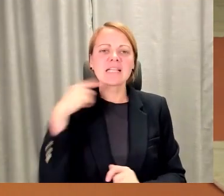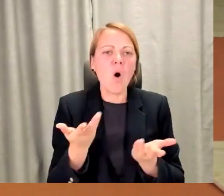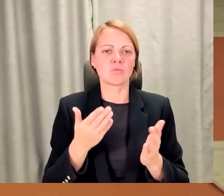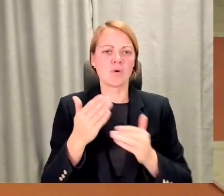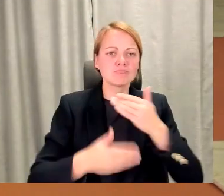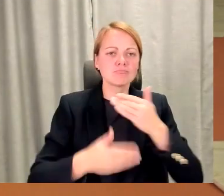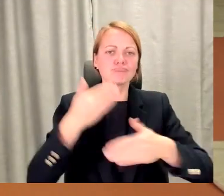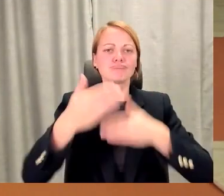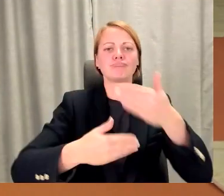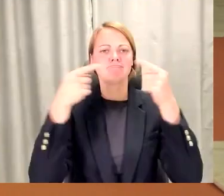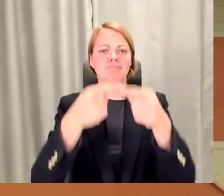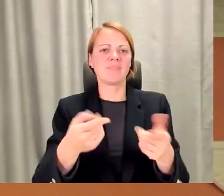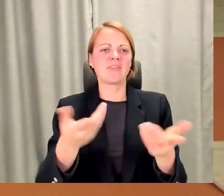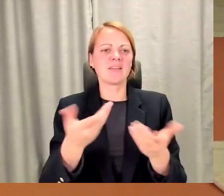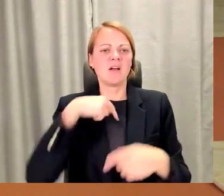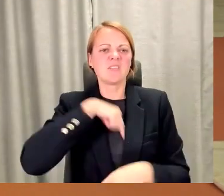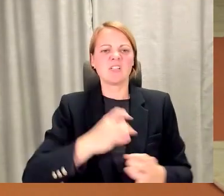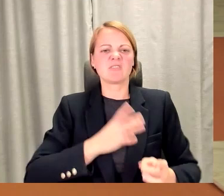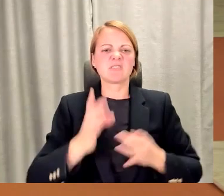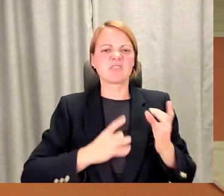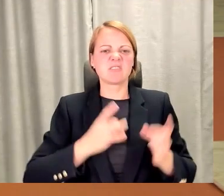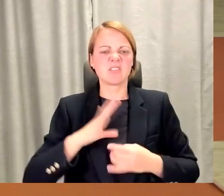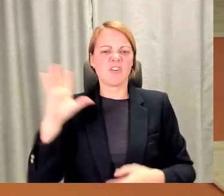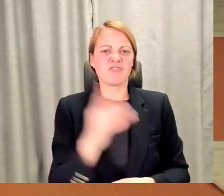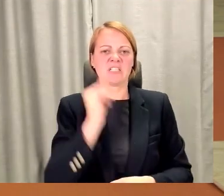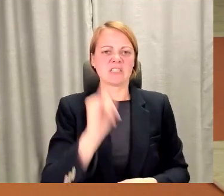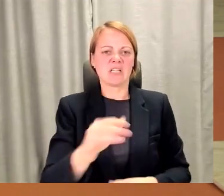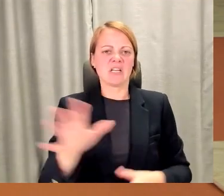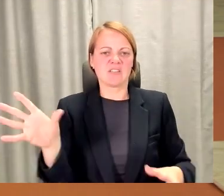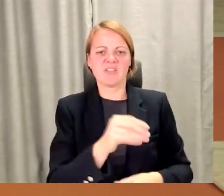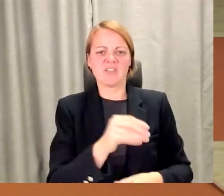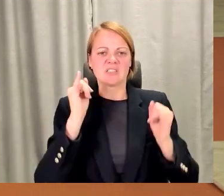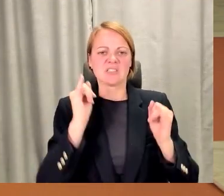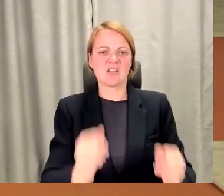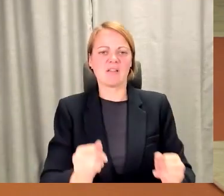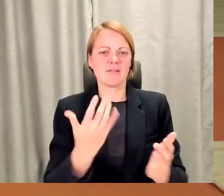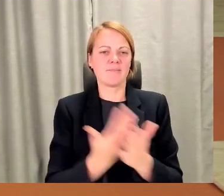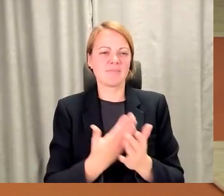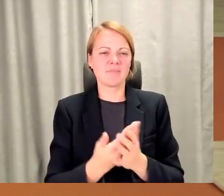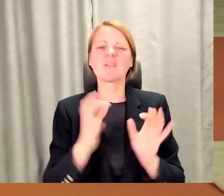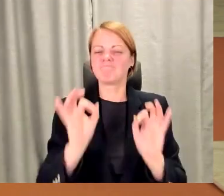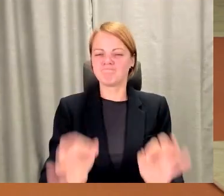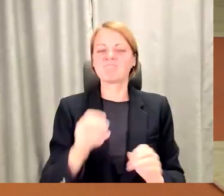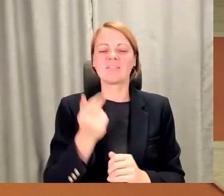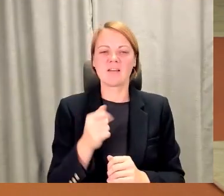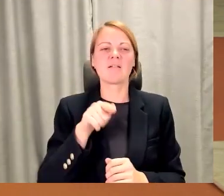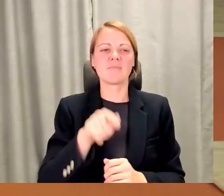man neizdodā. Tas ir viens no tiem, ka daudzi cilvēki tā ir burbuļi, kur dzīvo cilvēku.